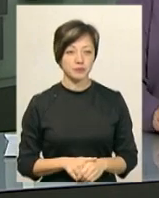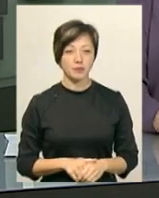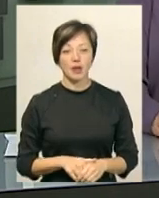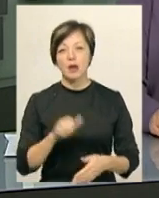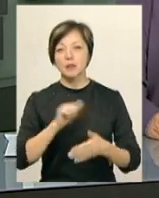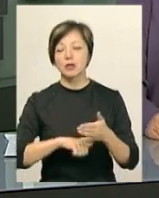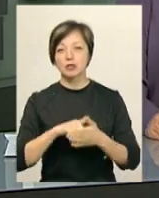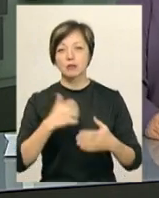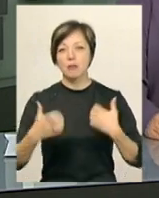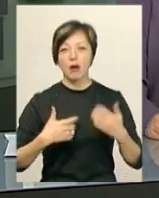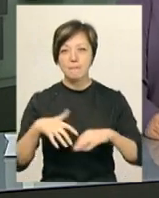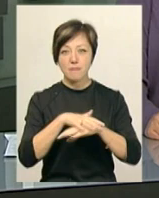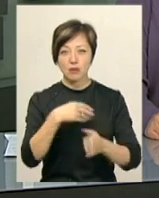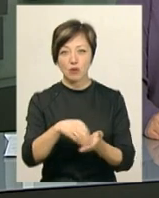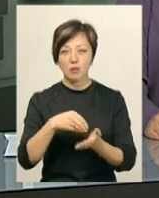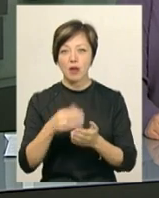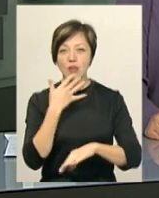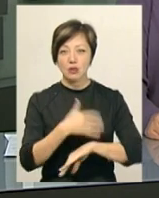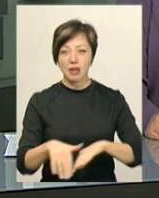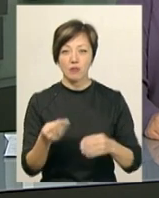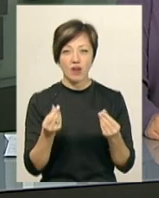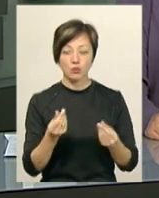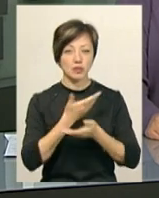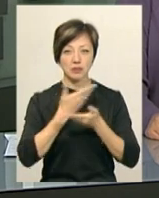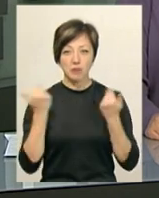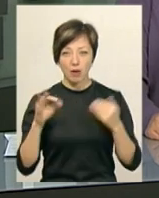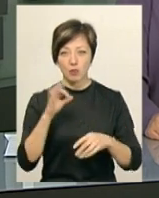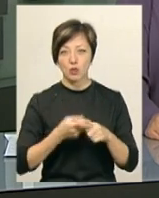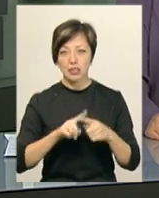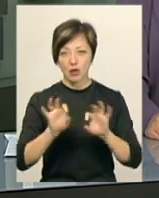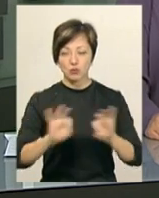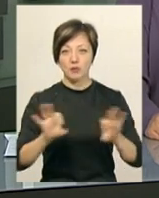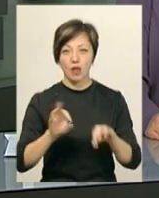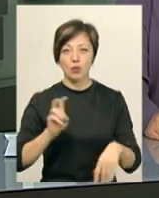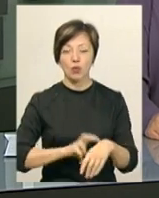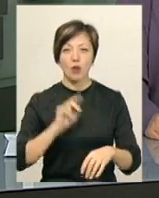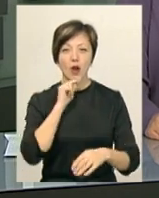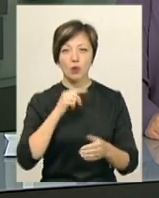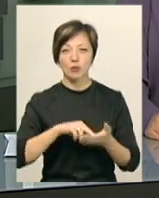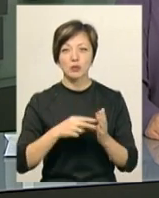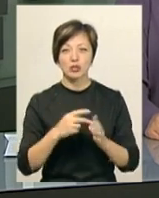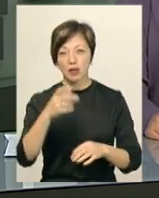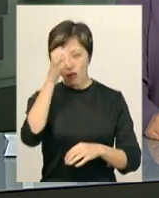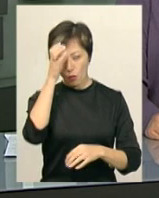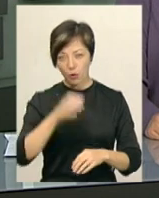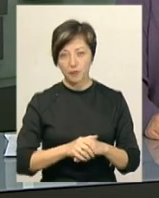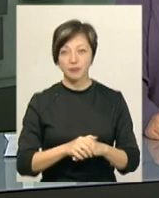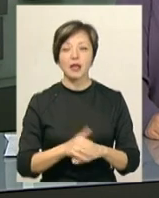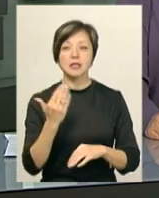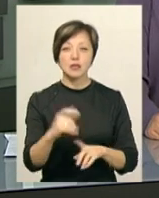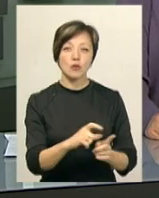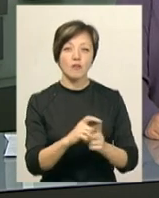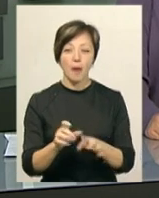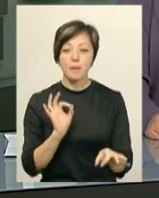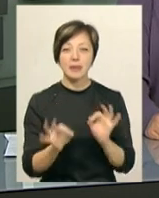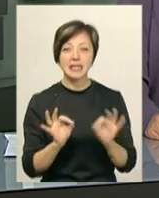Причин для паніки й масової закупівлі іноземної валюти немає. Про це розповідає доктор економічних наук Марія Диха. За її словами,